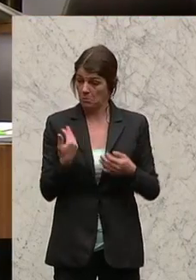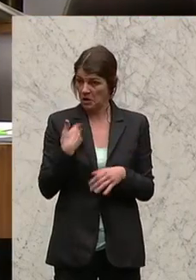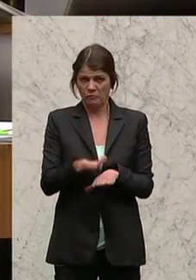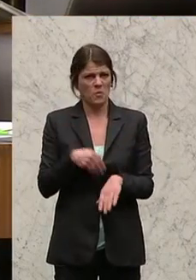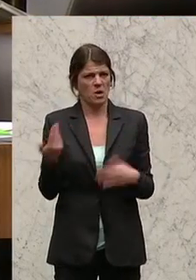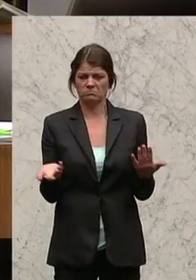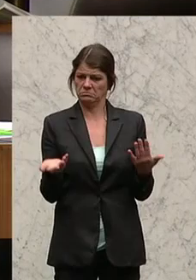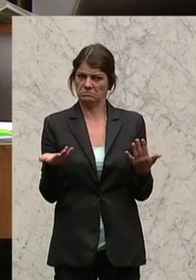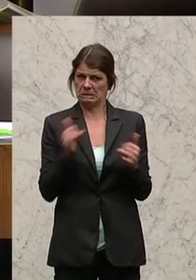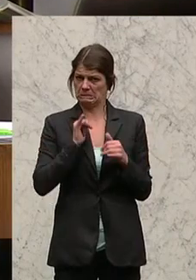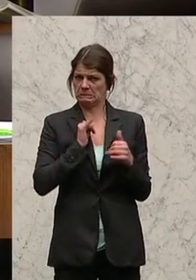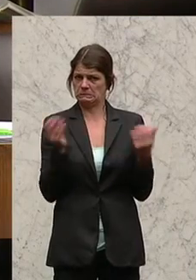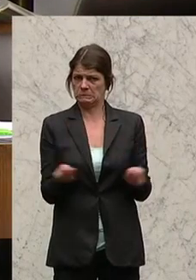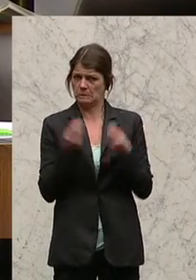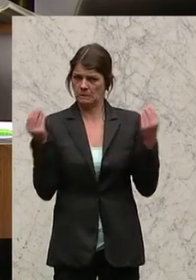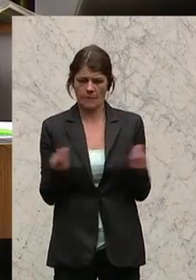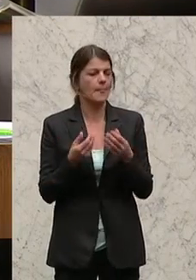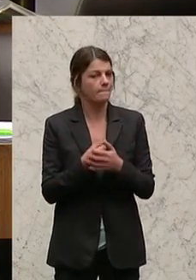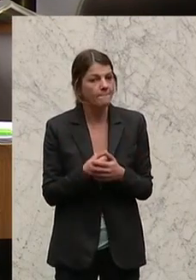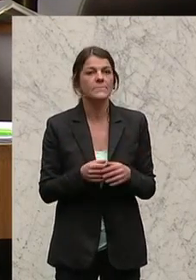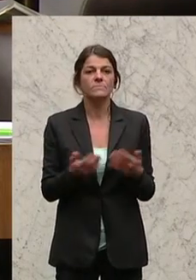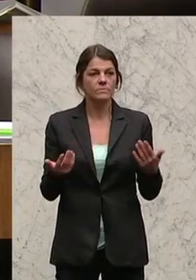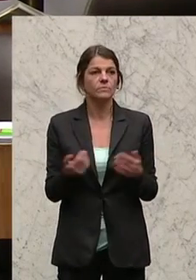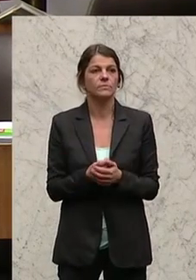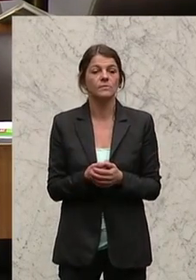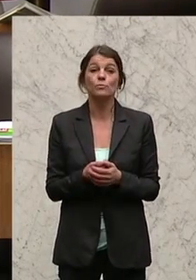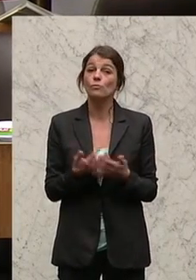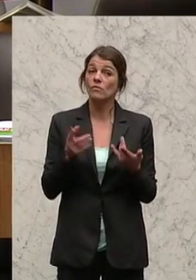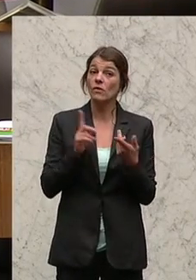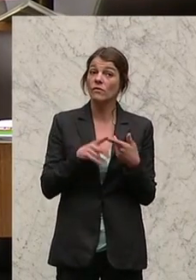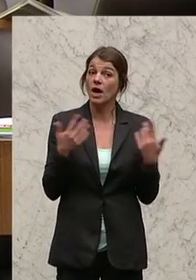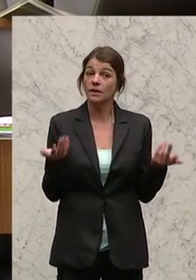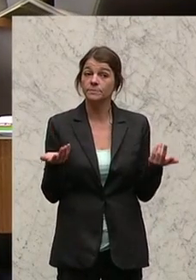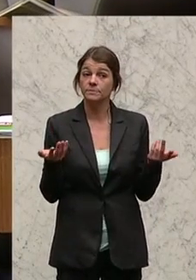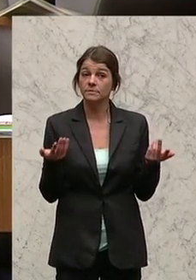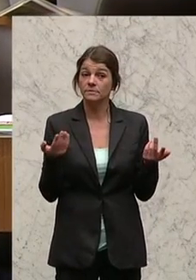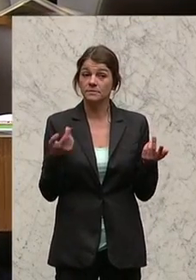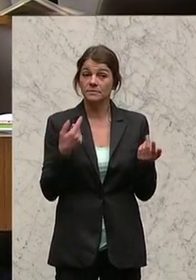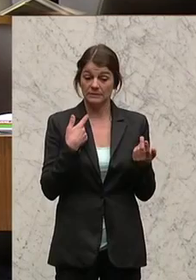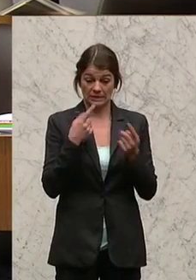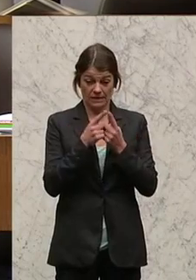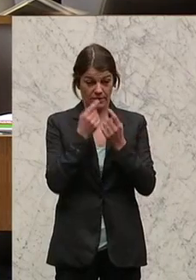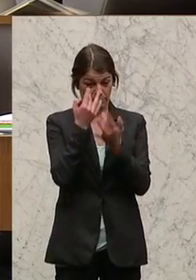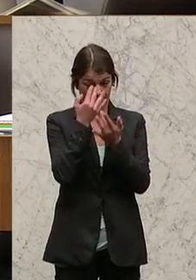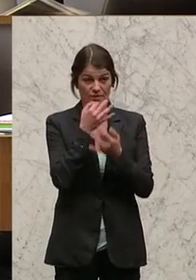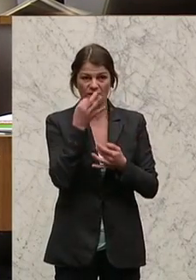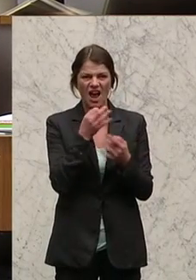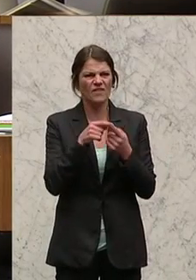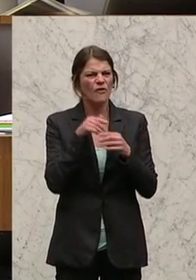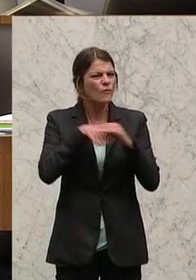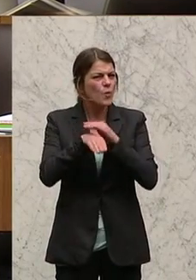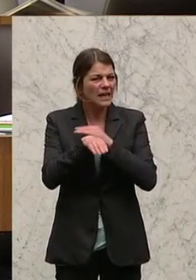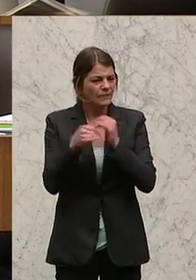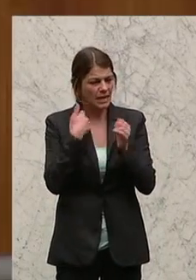sehr eine spannende Geschichte. Wenn man sich die Herausrechnungsfrage anschaut mit den Flüchtlingen,